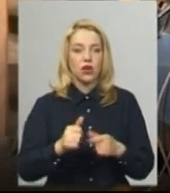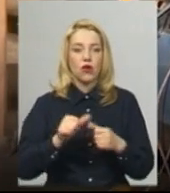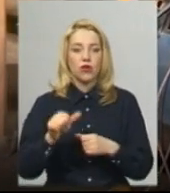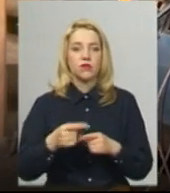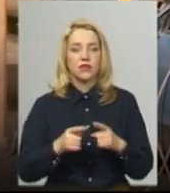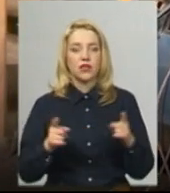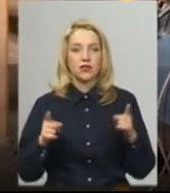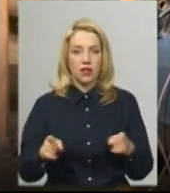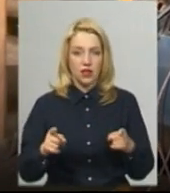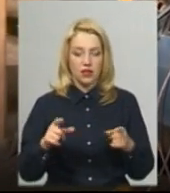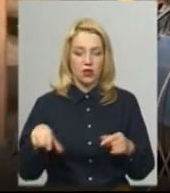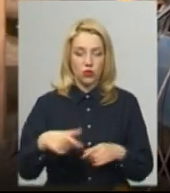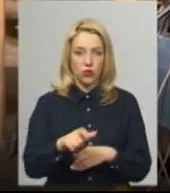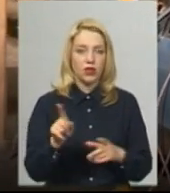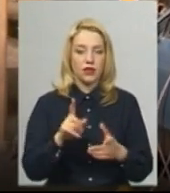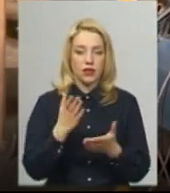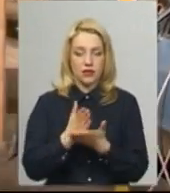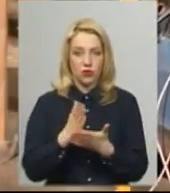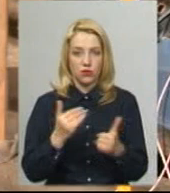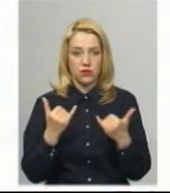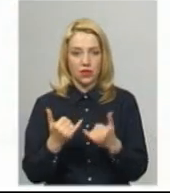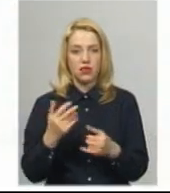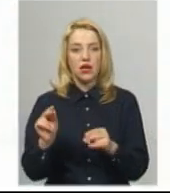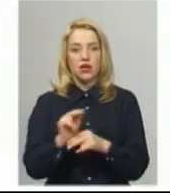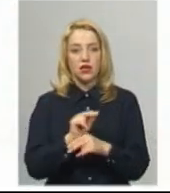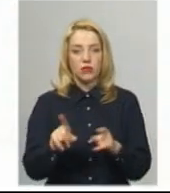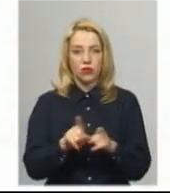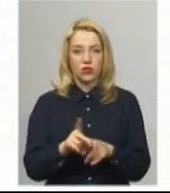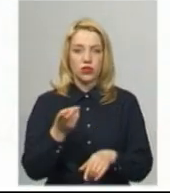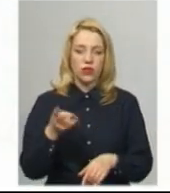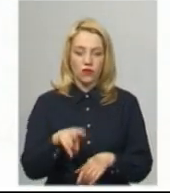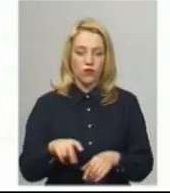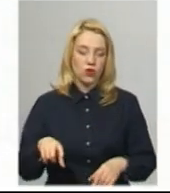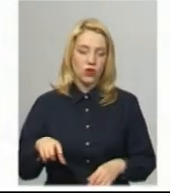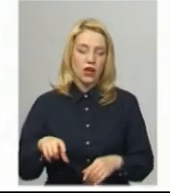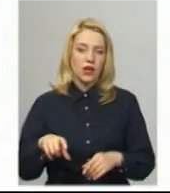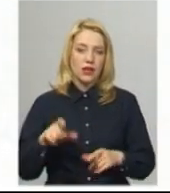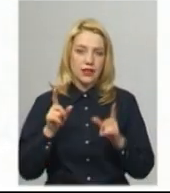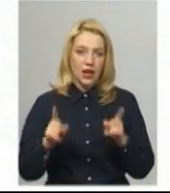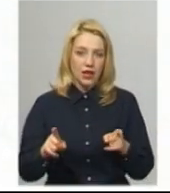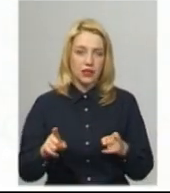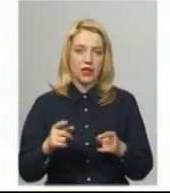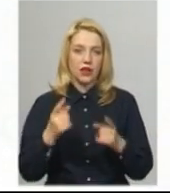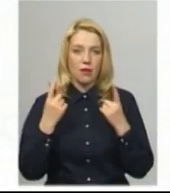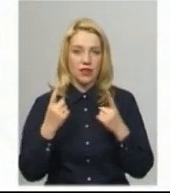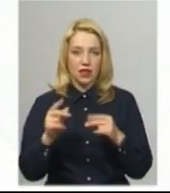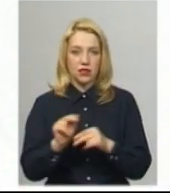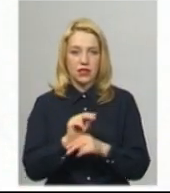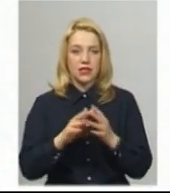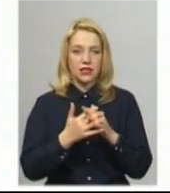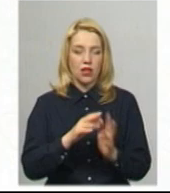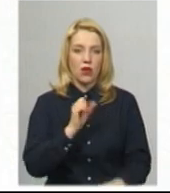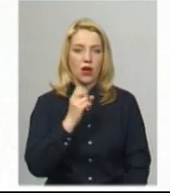знаходимося, роботи ведуться на двох ділянках капітального ремонту. Це біля сіл Антонівці і